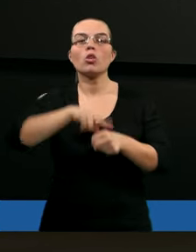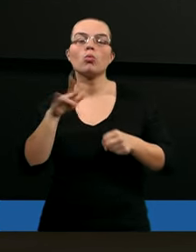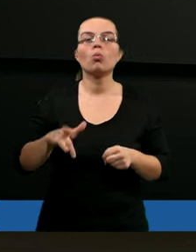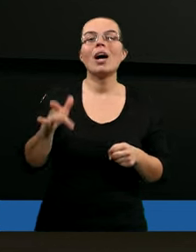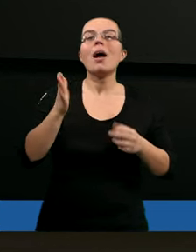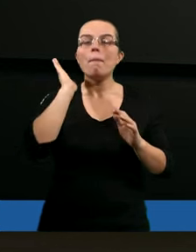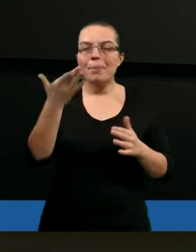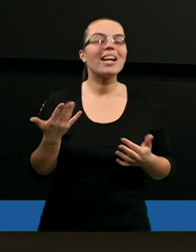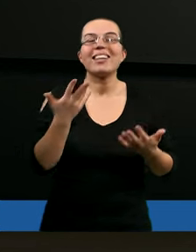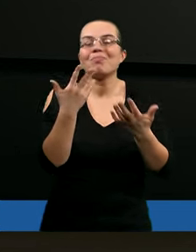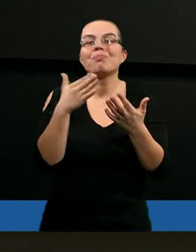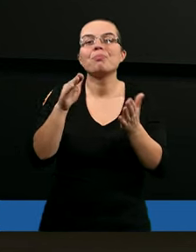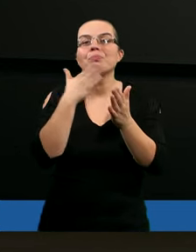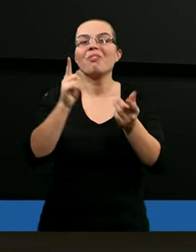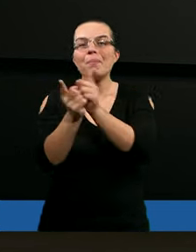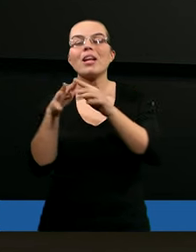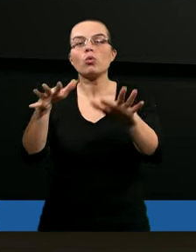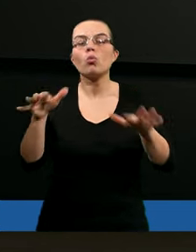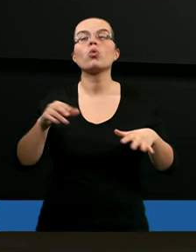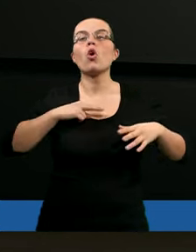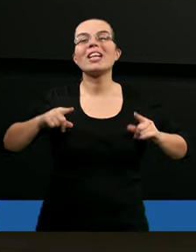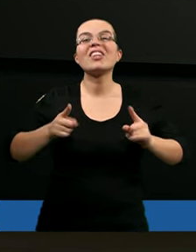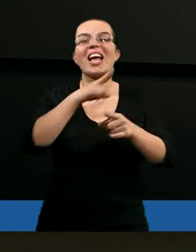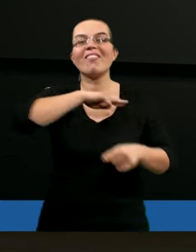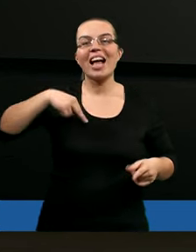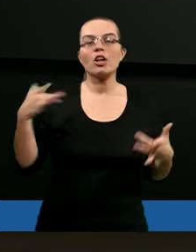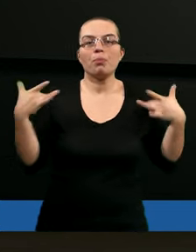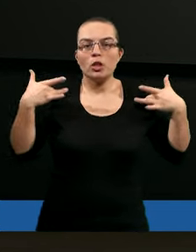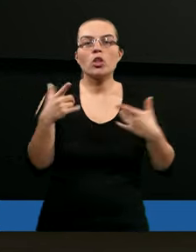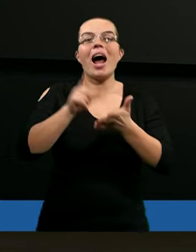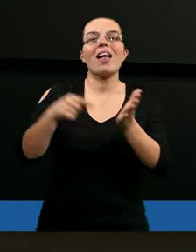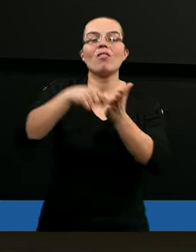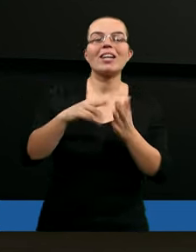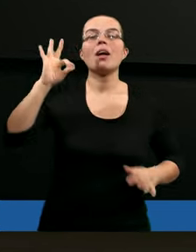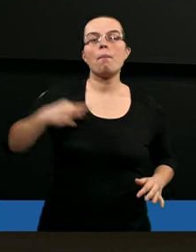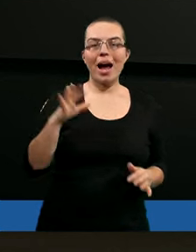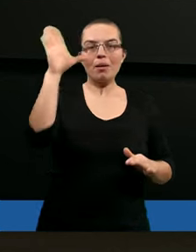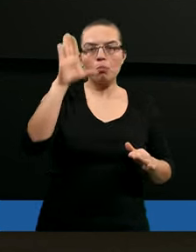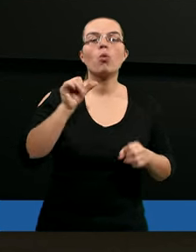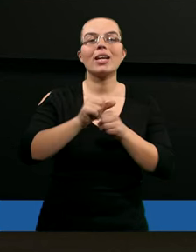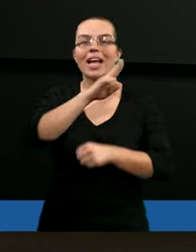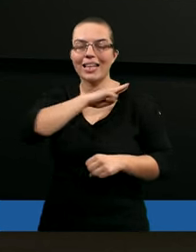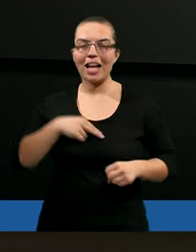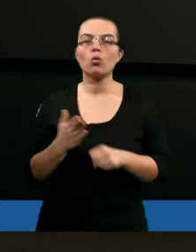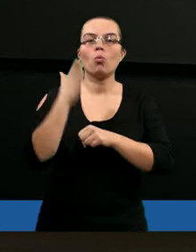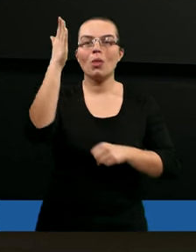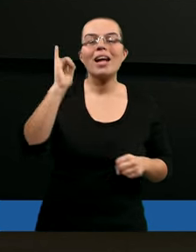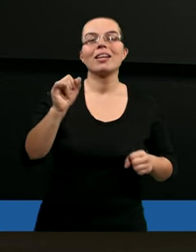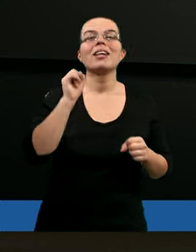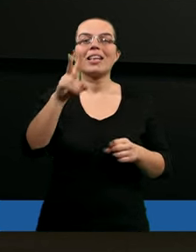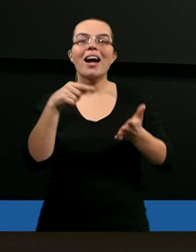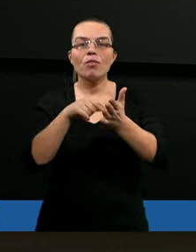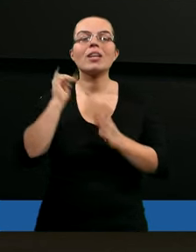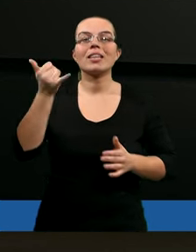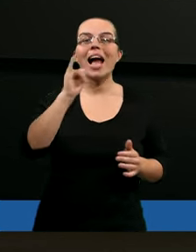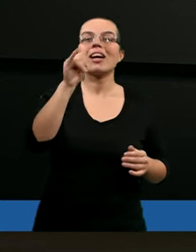których tutaj nie będę wymieniał, dzieje się w naszym życiu. Ale właśnie Pan Bóg. Pan Bóg jest taką naszą nadzieją i tak jak